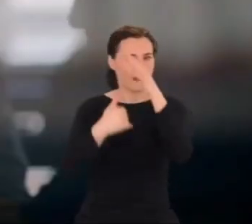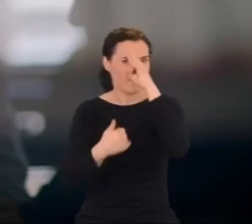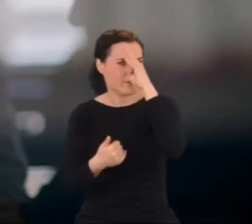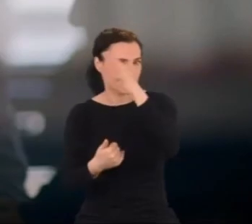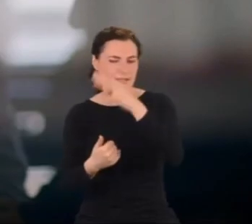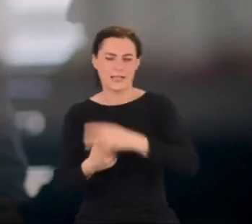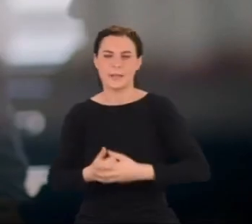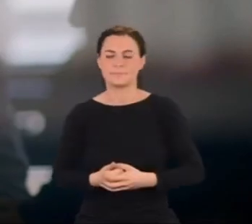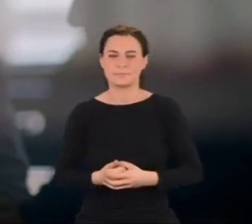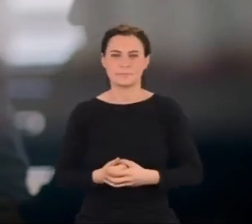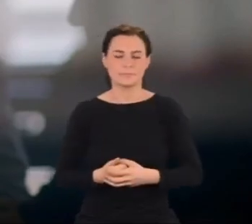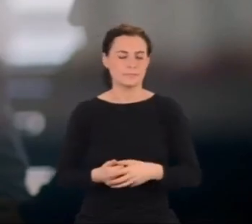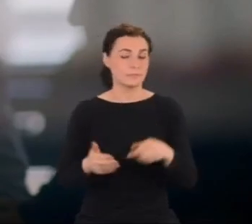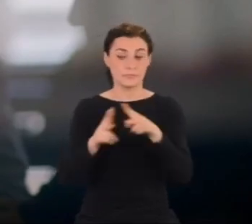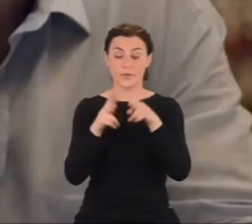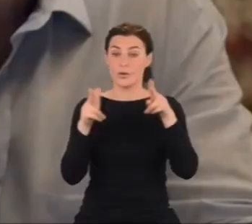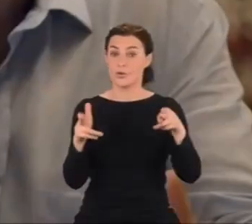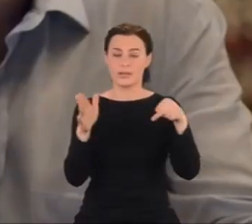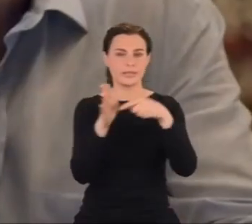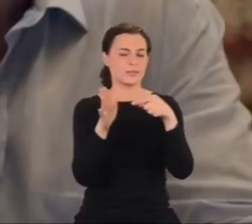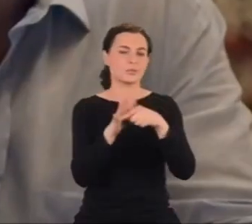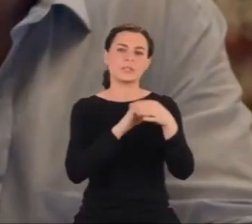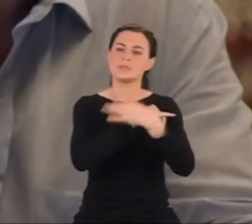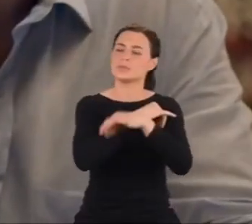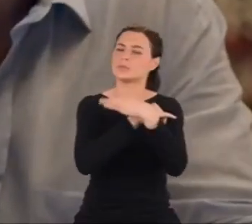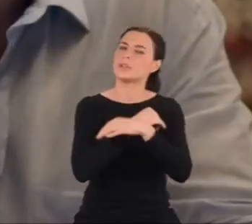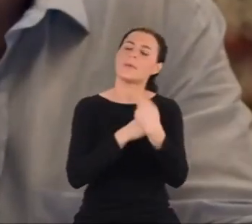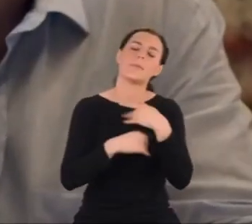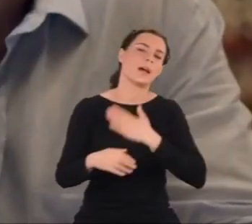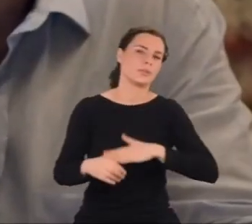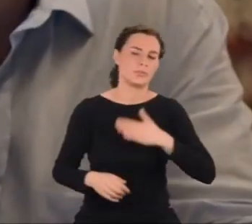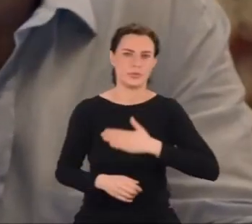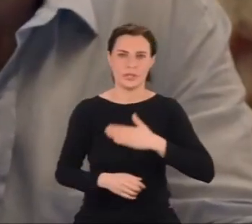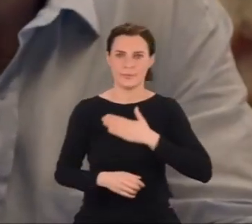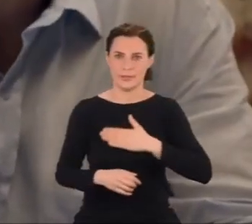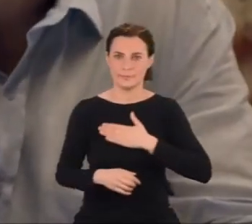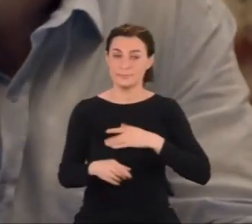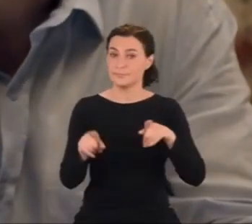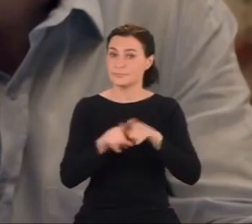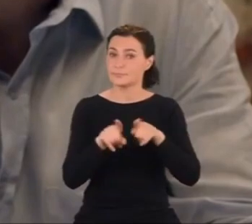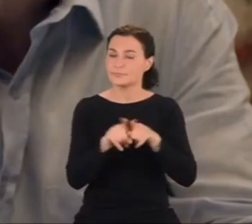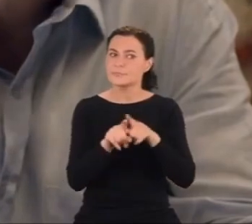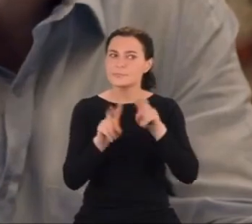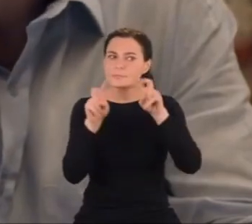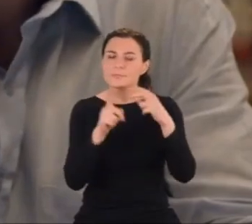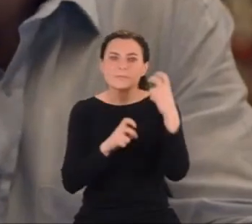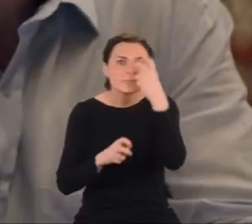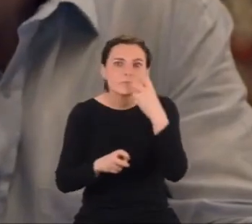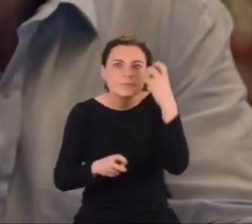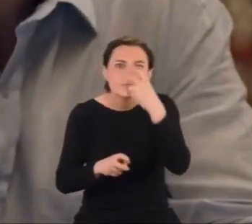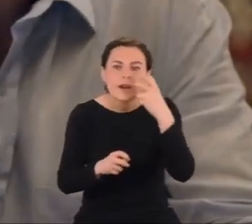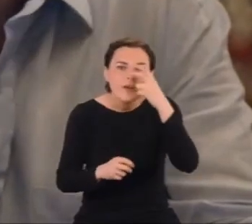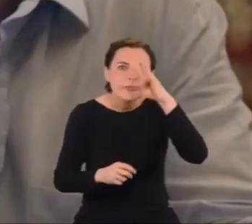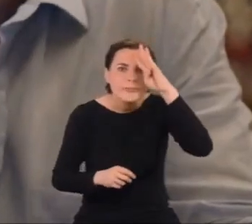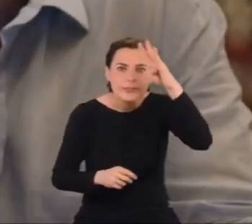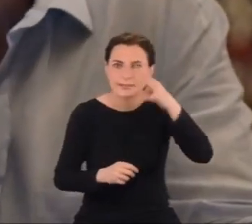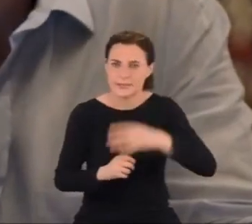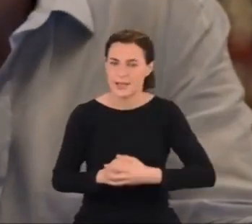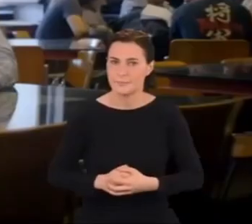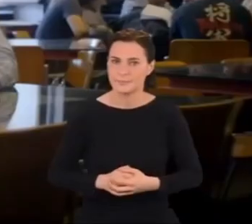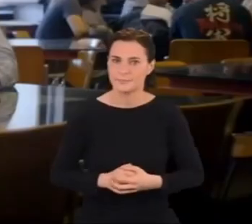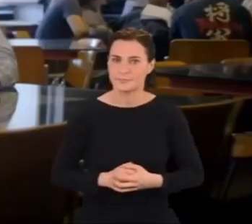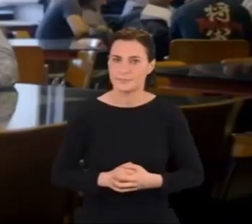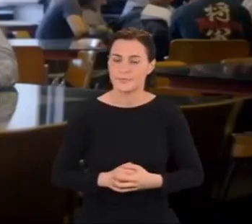To były dla niego bardzo udane i przyjemne lata. W tym okresie też zaczął interesować się fizyką. Raz